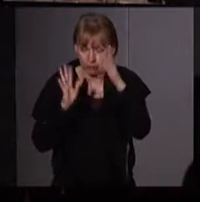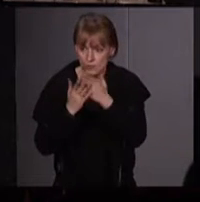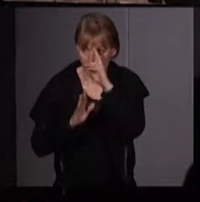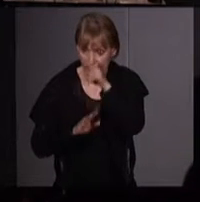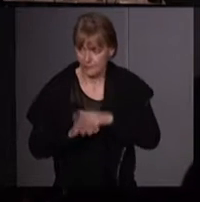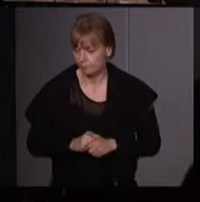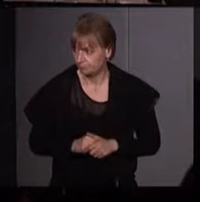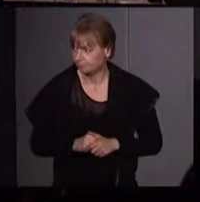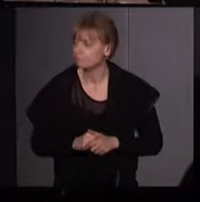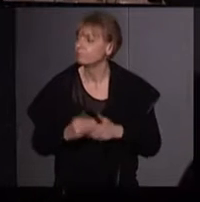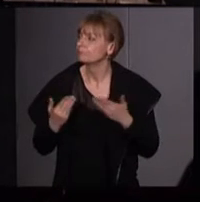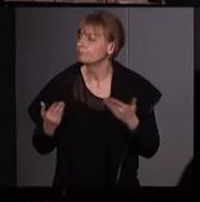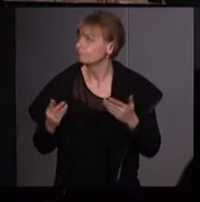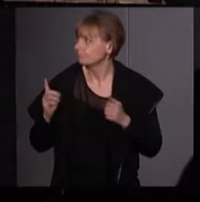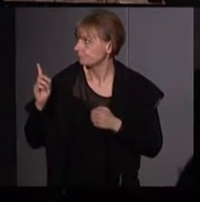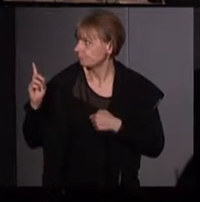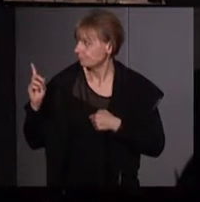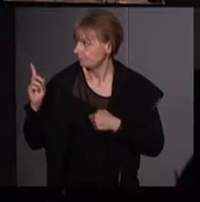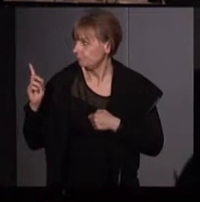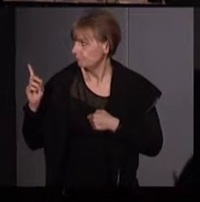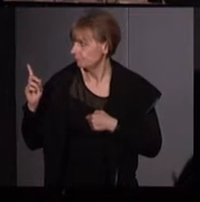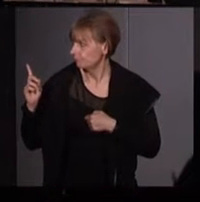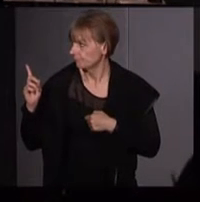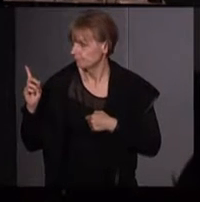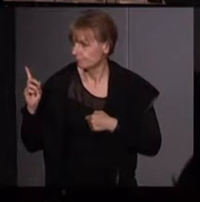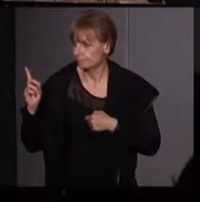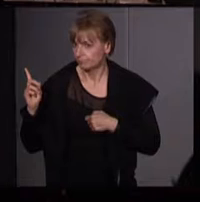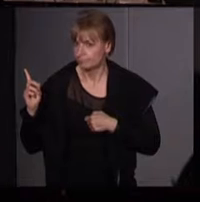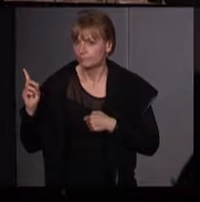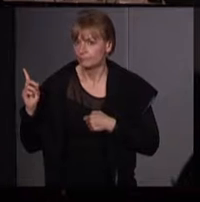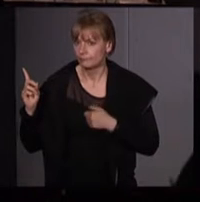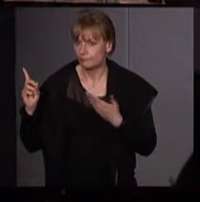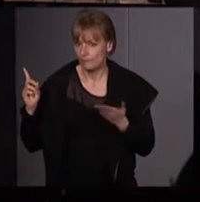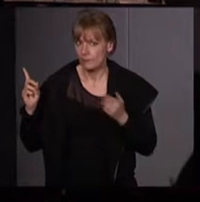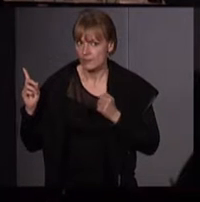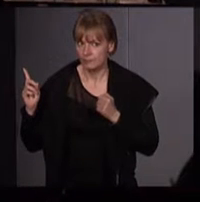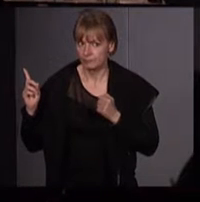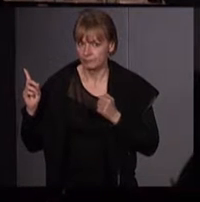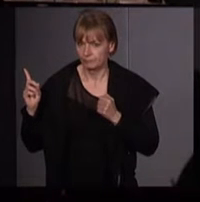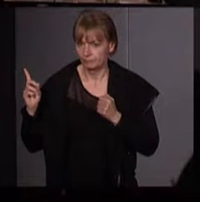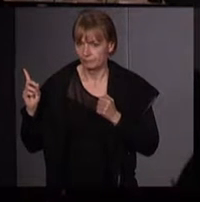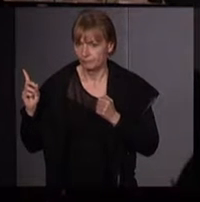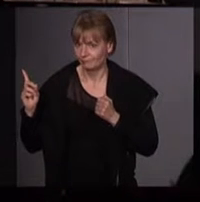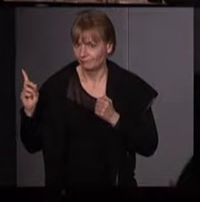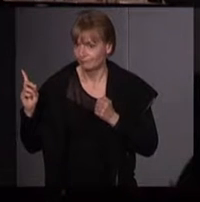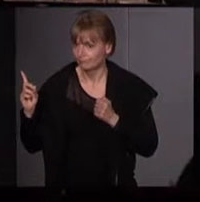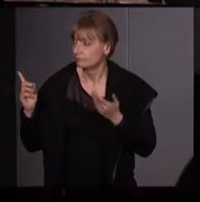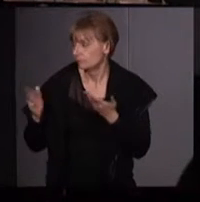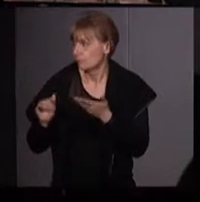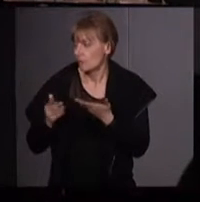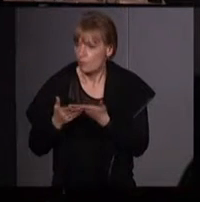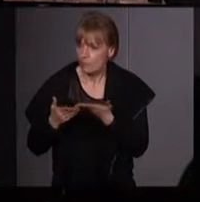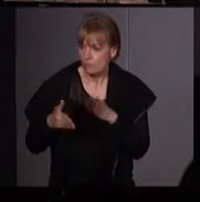vais vous montrer juste une... Voilà, ceci, pour vous donner quand même une idée.